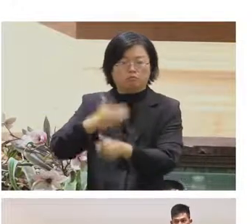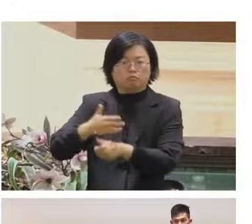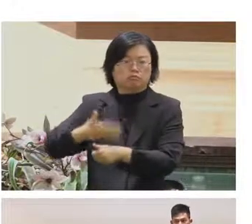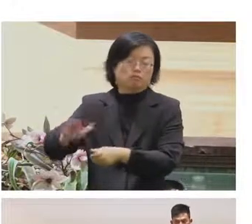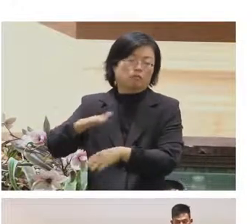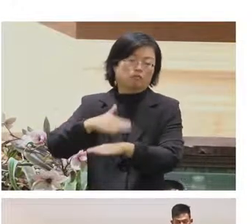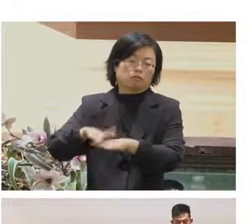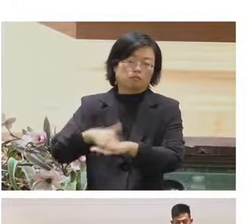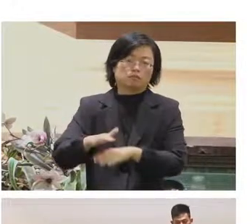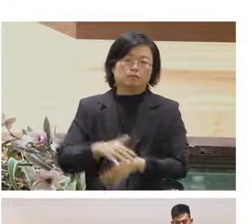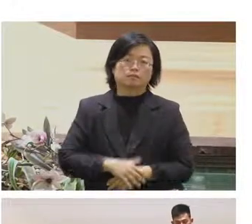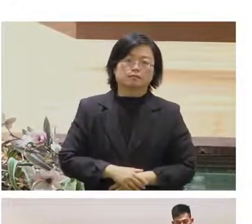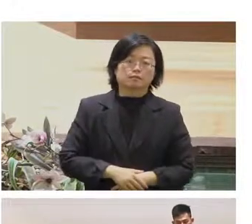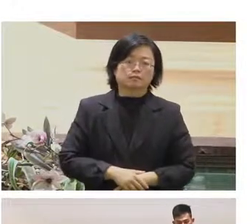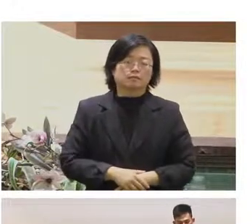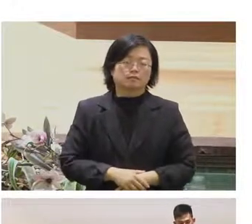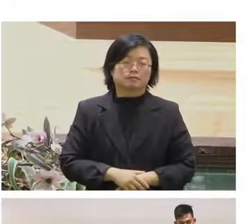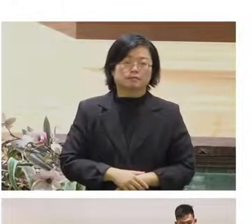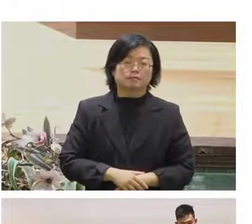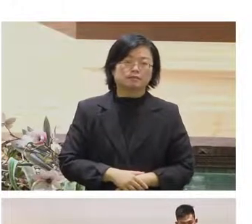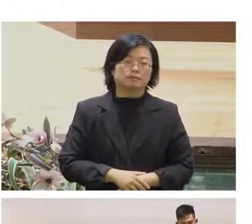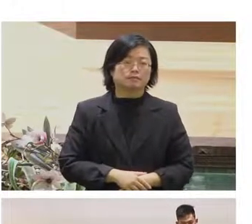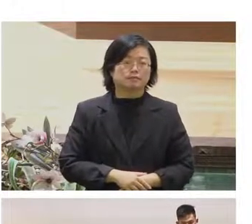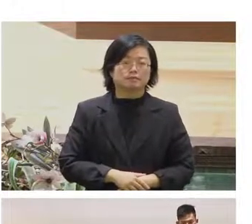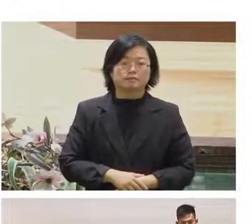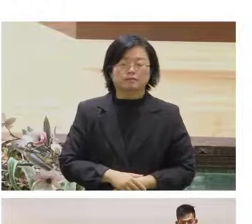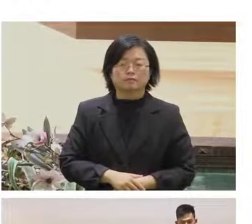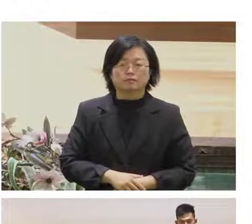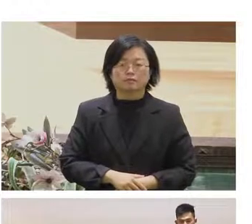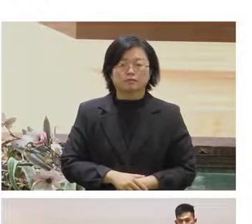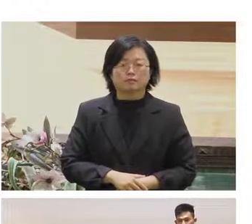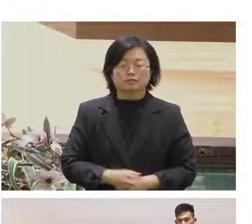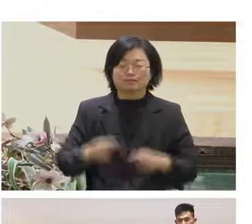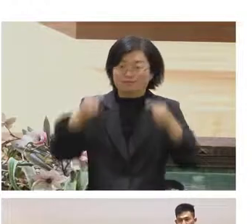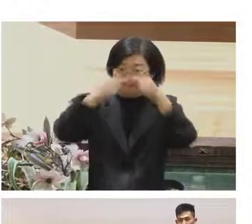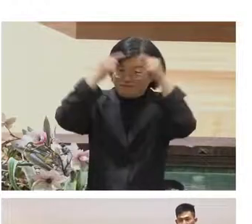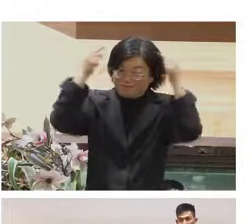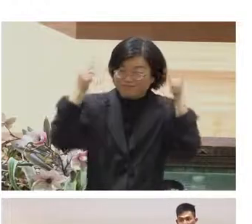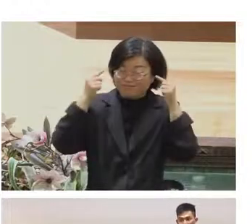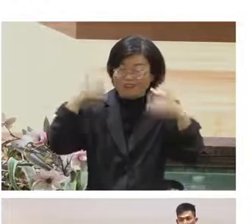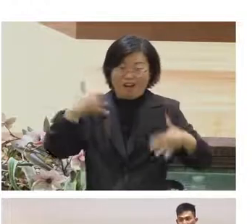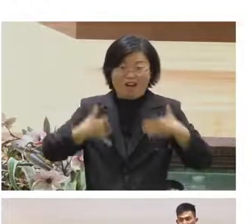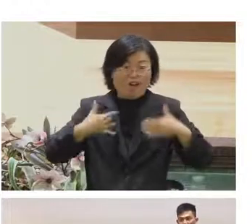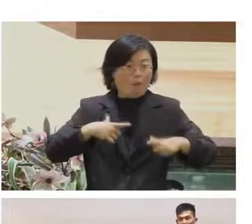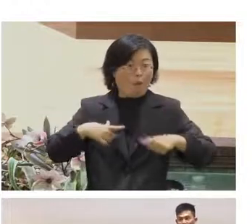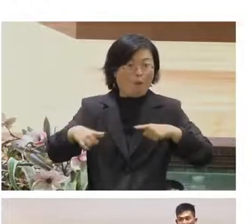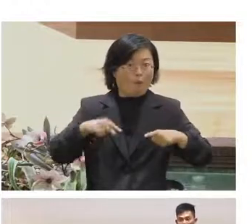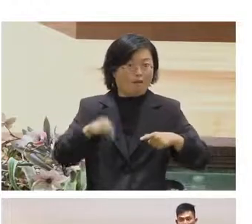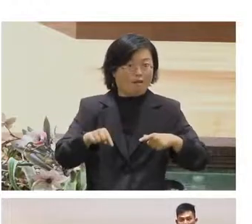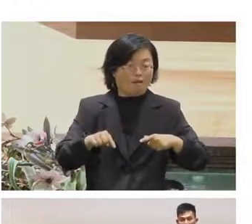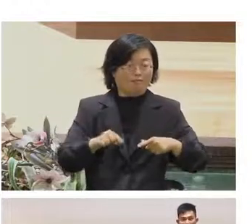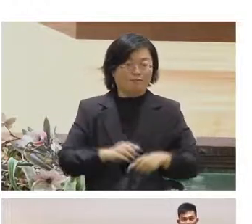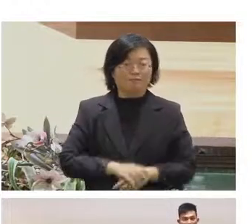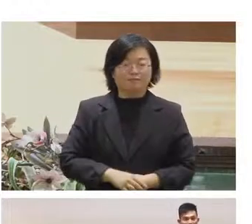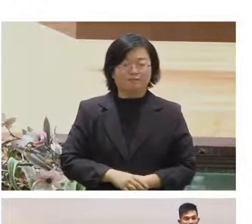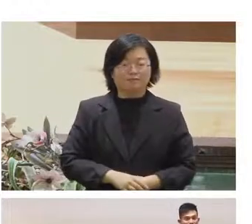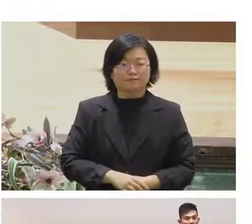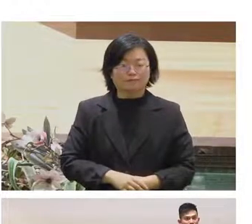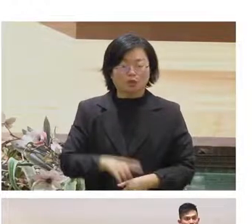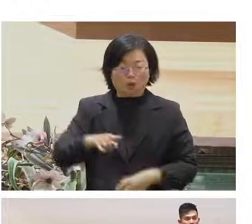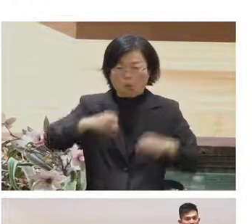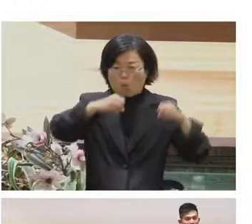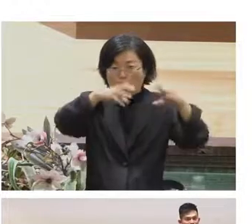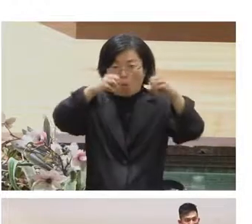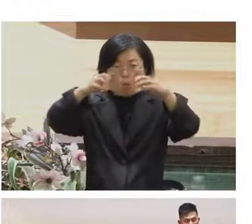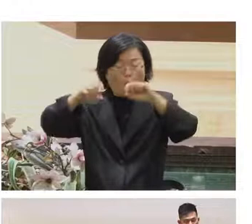是他可以保住他的工作呃迪斯奈樂園他們有很多的燈然後燈有他們的燈